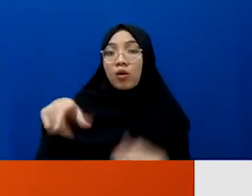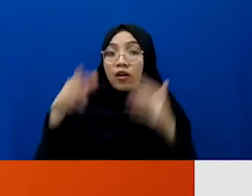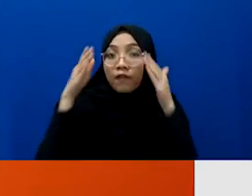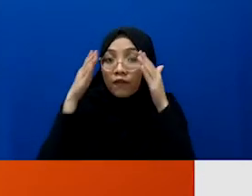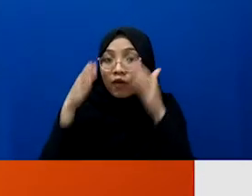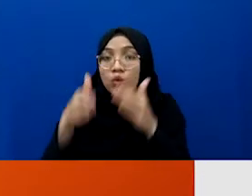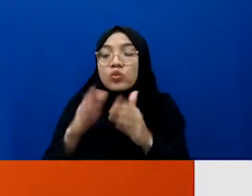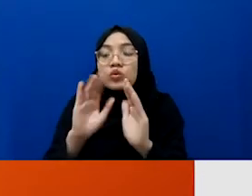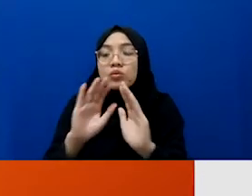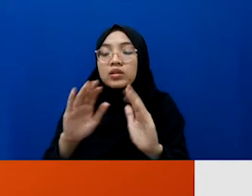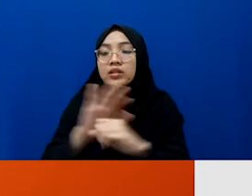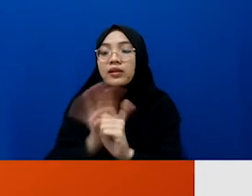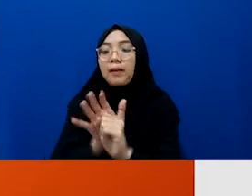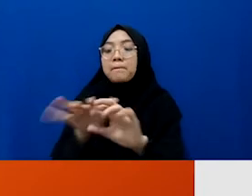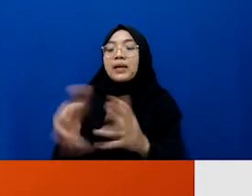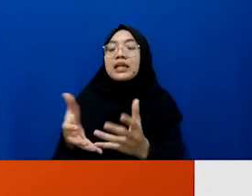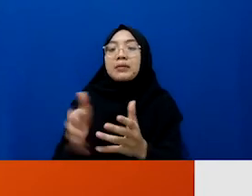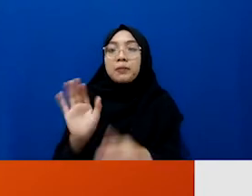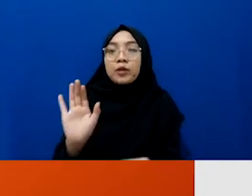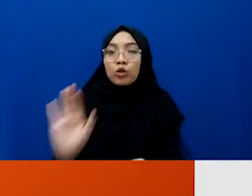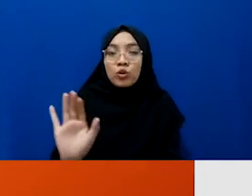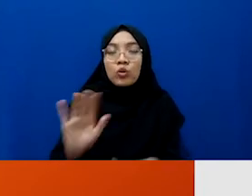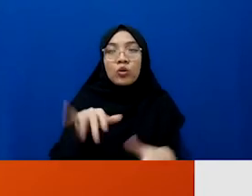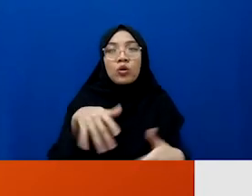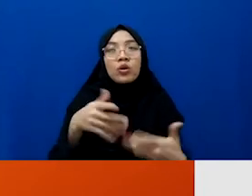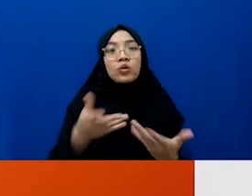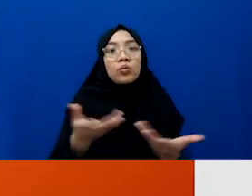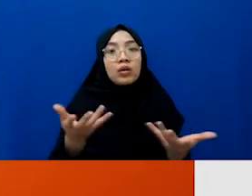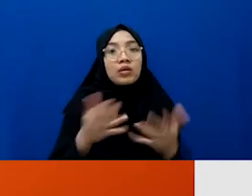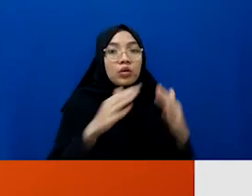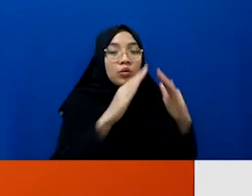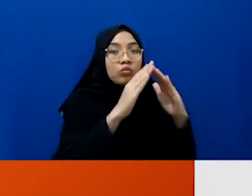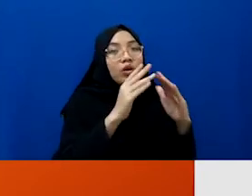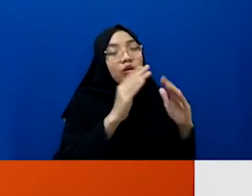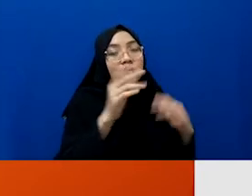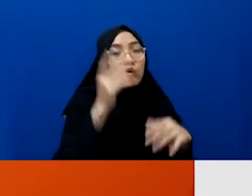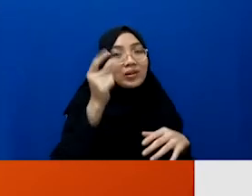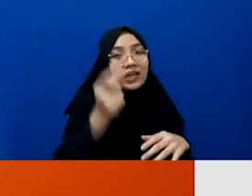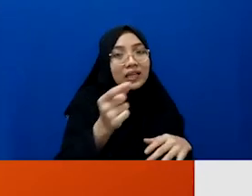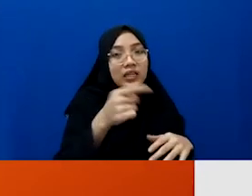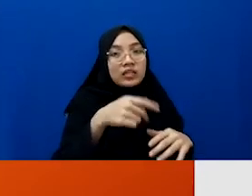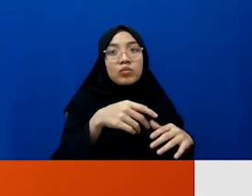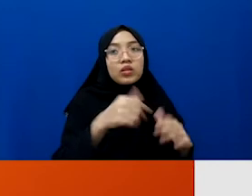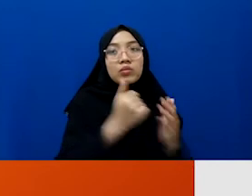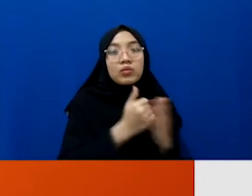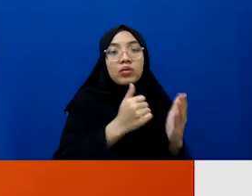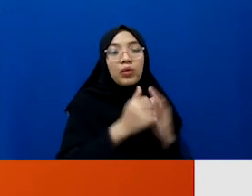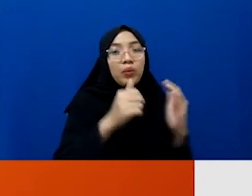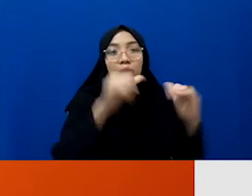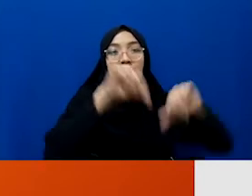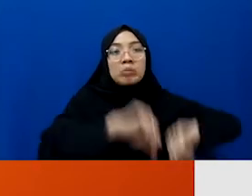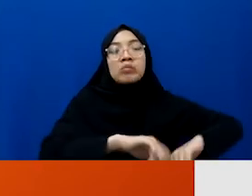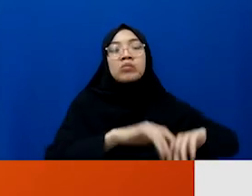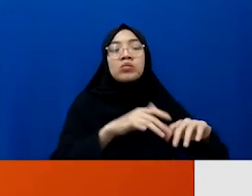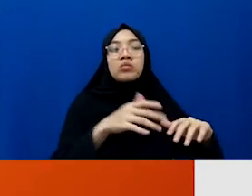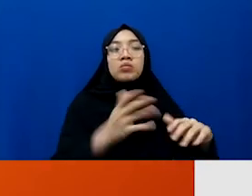pandeminya, dengan bagaimana rumah sakit kolaps gitu ya. Bagaimana tempat tidur